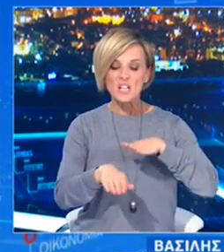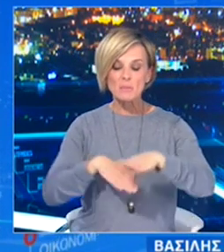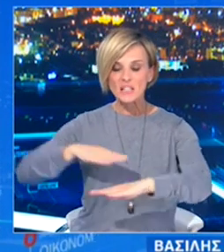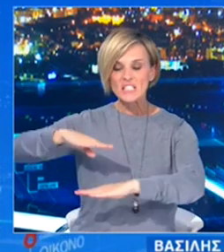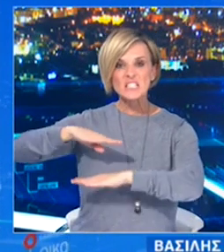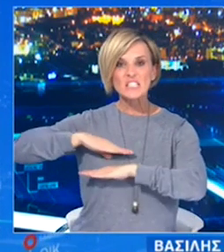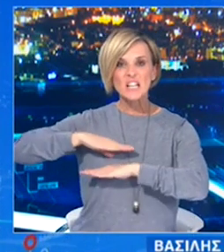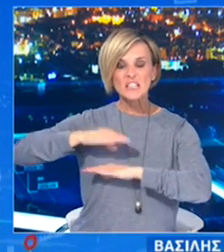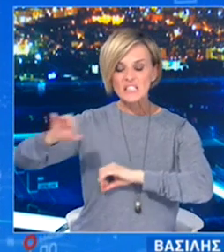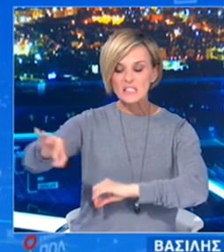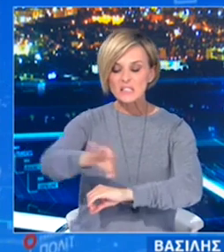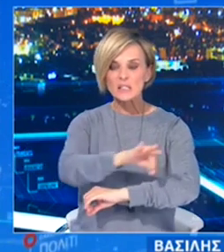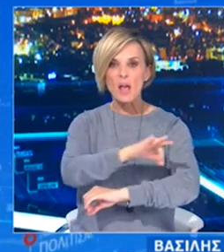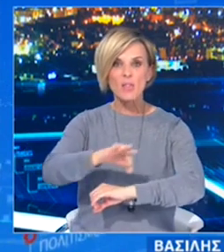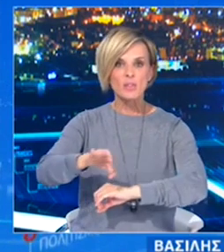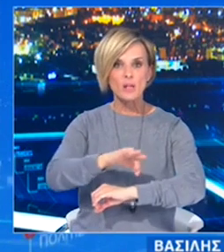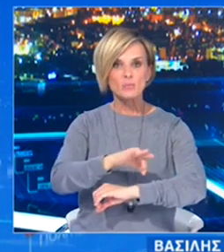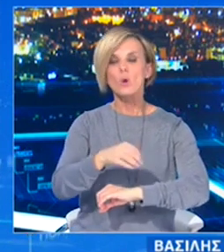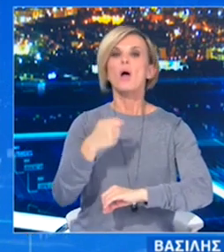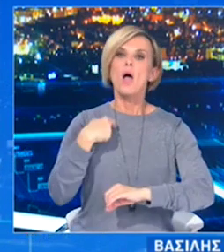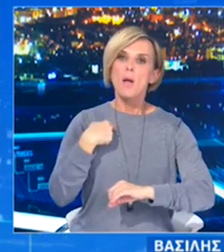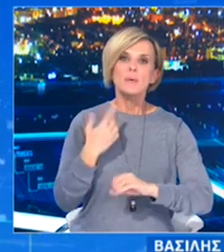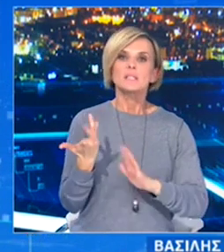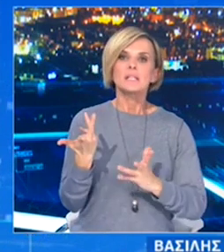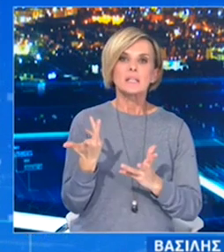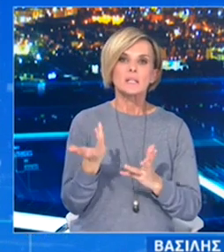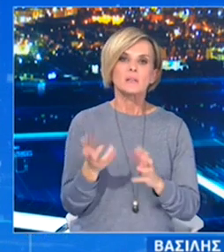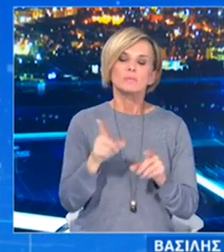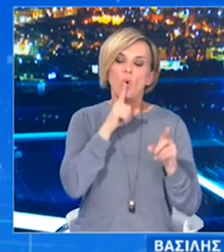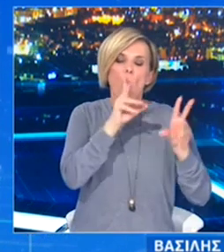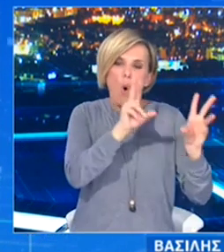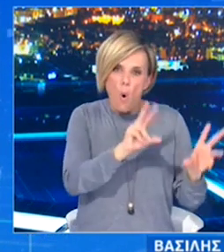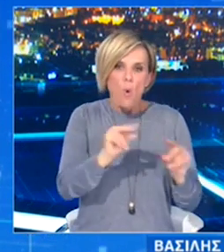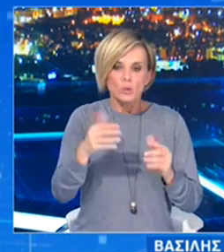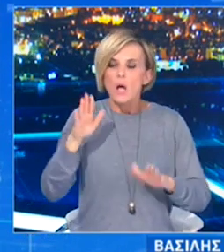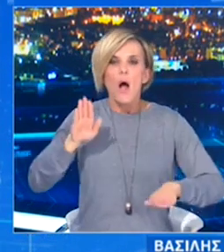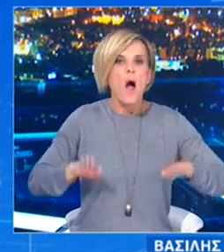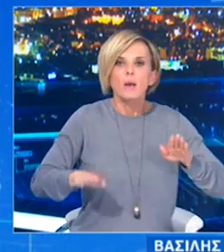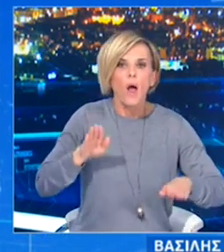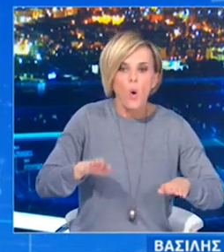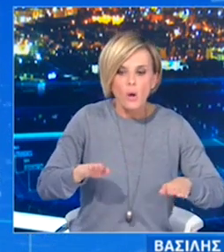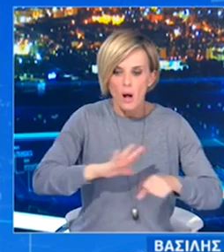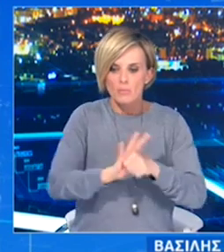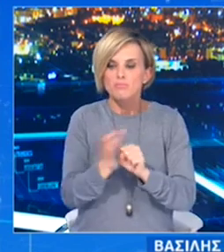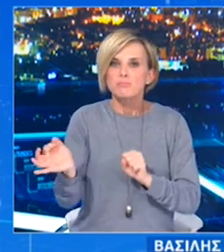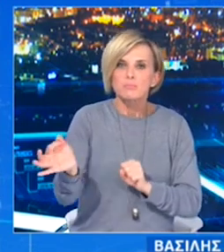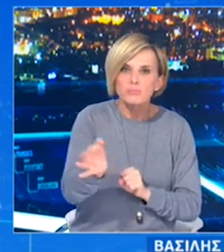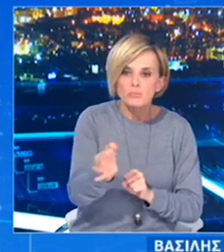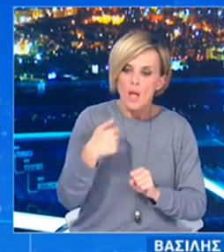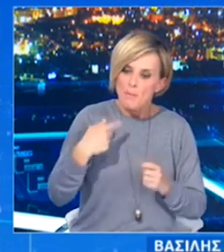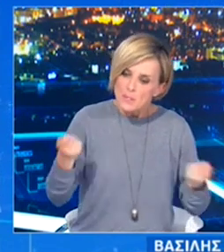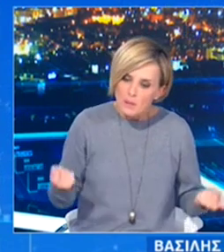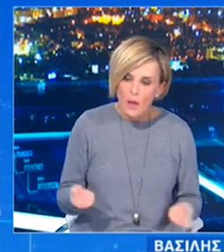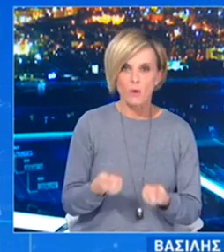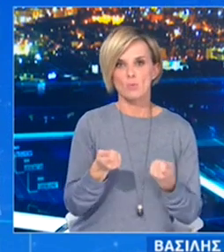κυρίως με την προσαρμόζεται στην εξέλιξη της πανδημίας και στην ανάγκη και επιτήρηση. Να θυμίσω ότι το